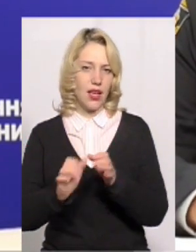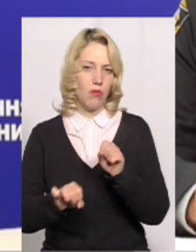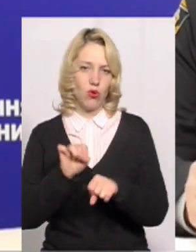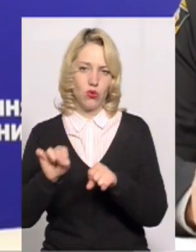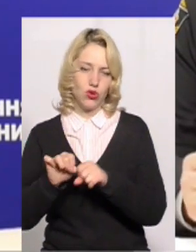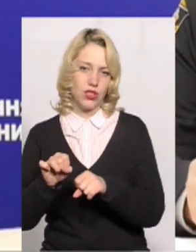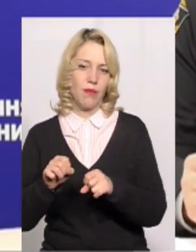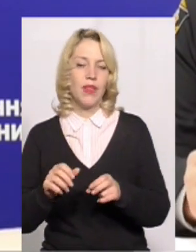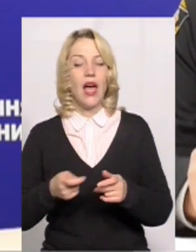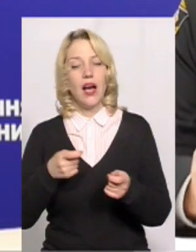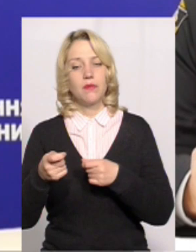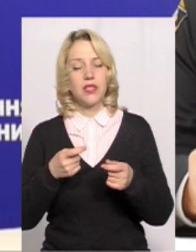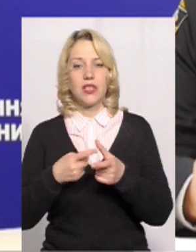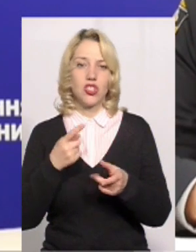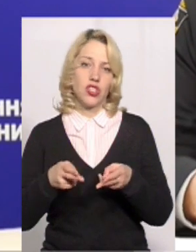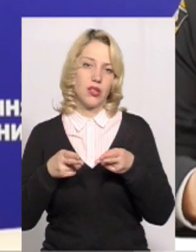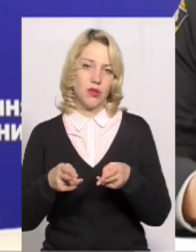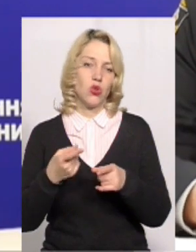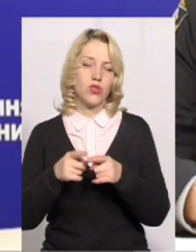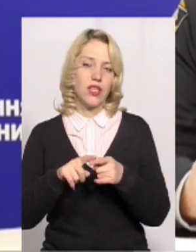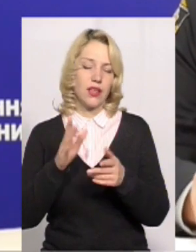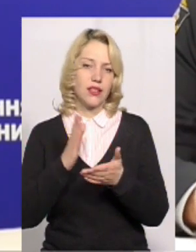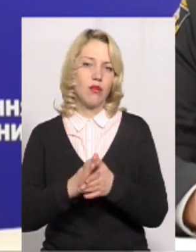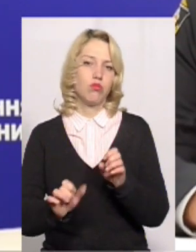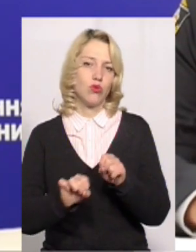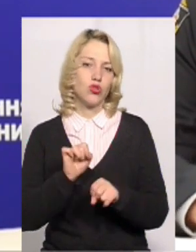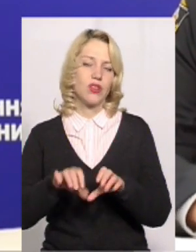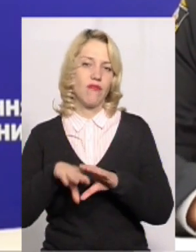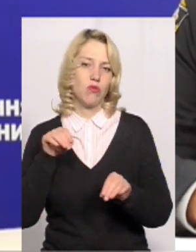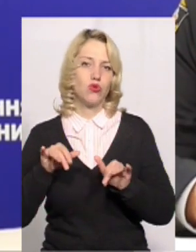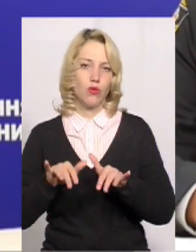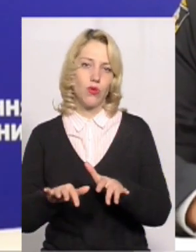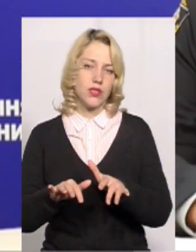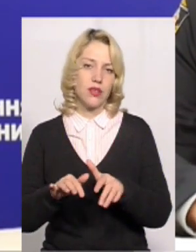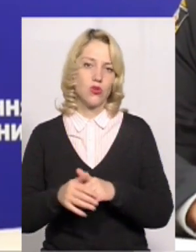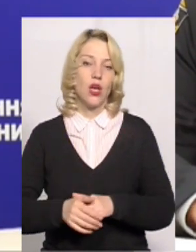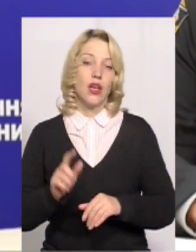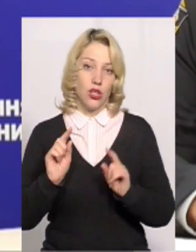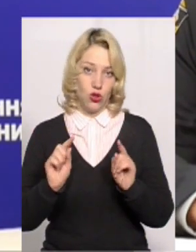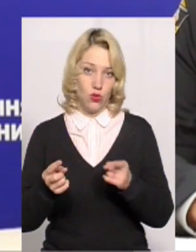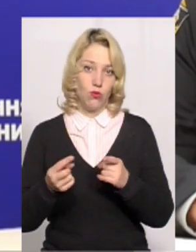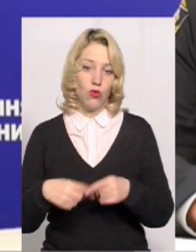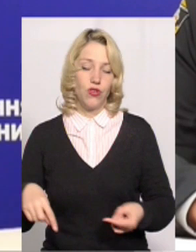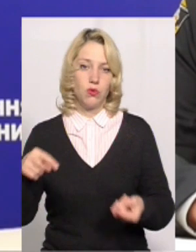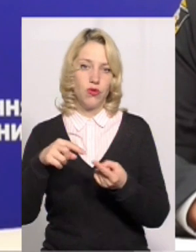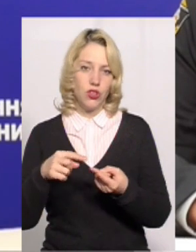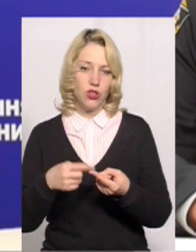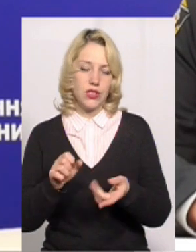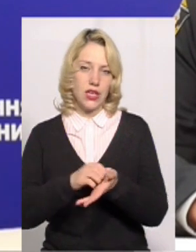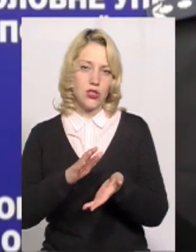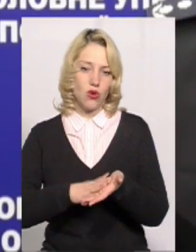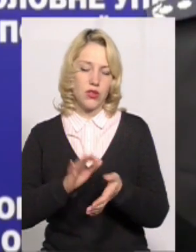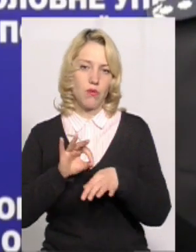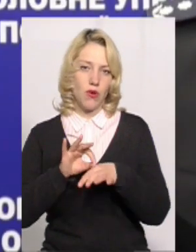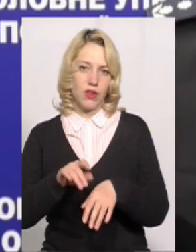правопорушенням. Разом з цим це є порушенням саме виборчого процесу. І тому відповідним чином зареєстровано та проведено